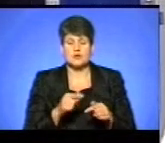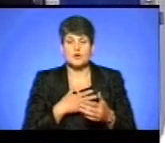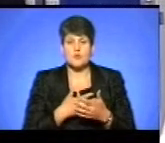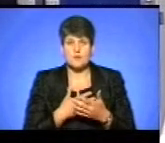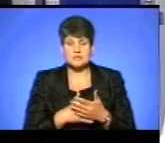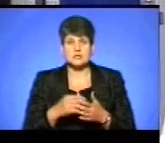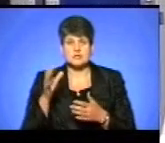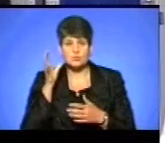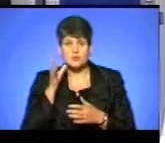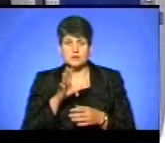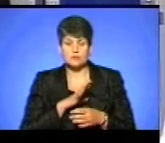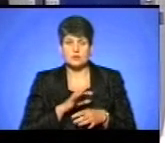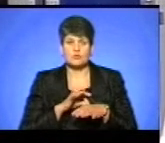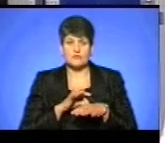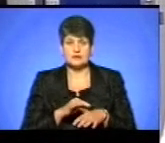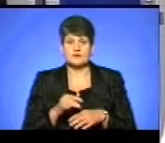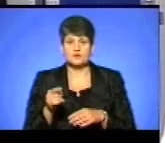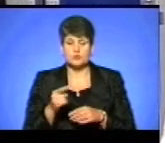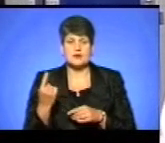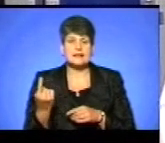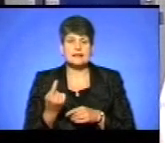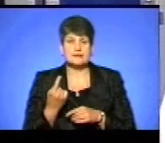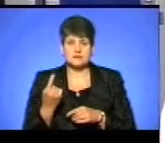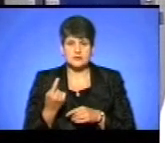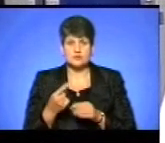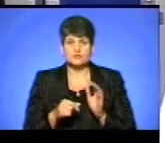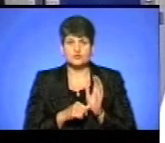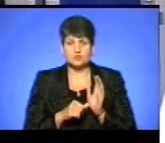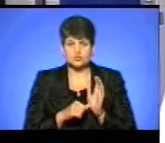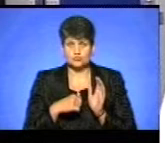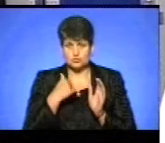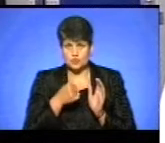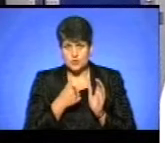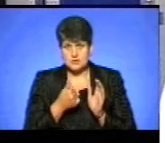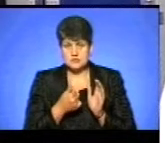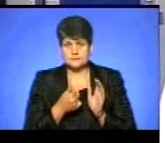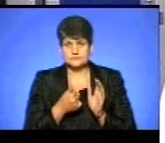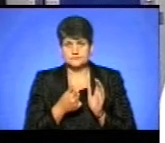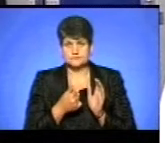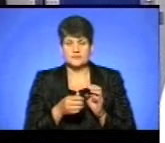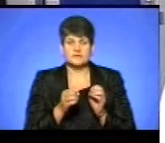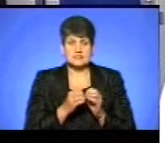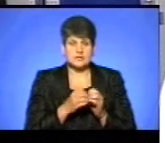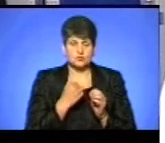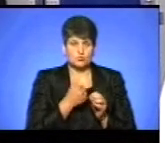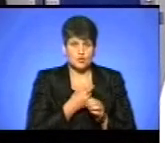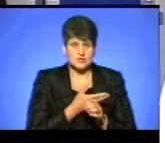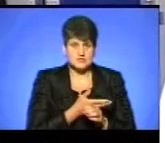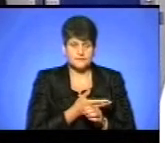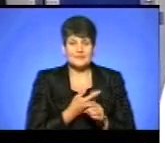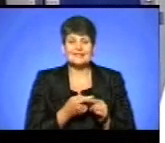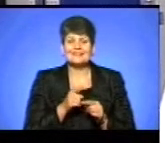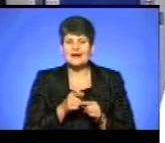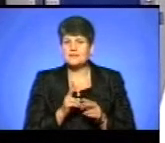які були проведені в Тернополі, єдині, скажімо, 6-му році і в 10-му році, там